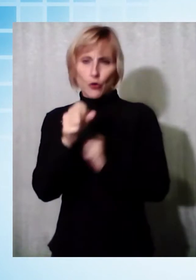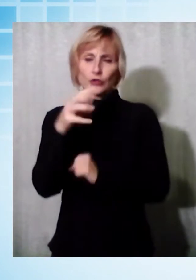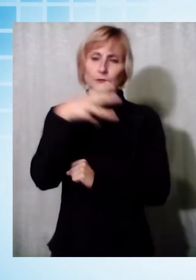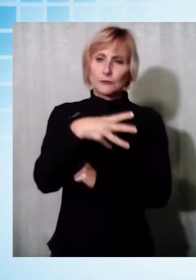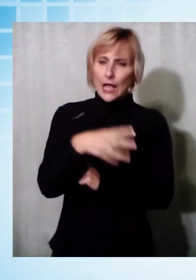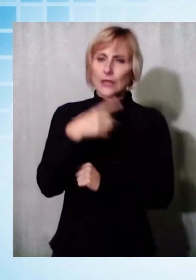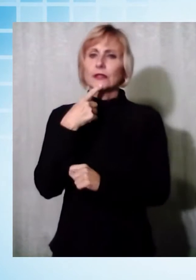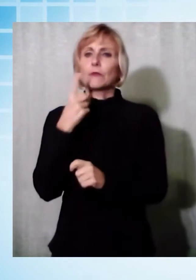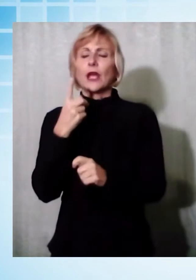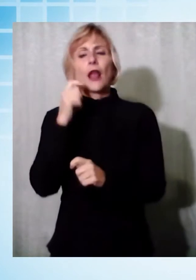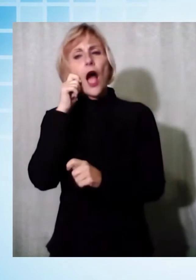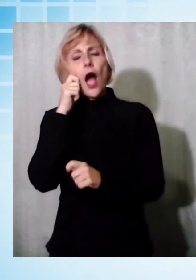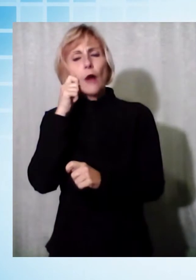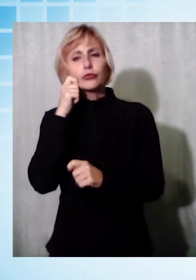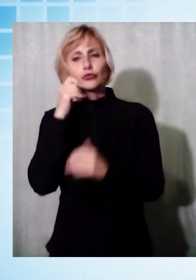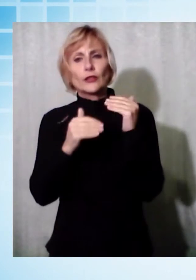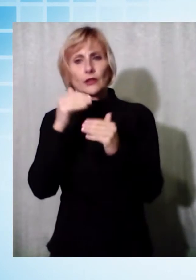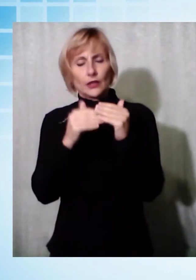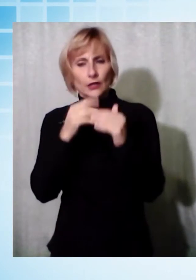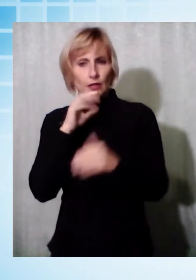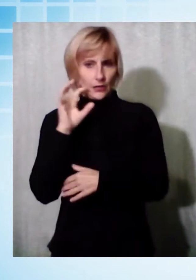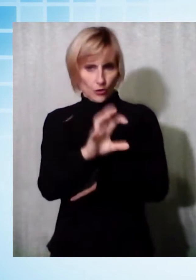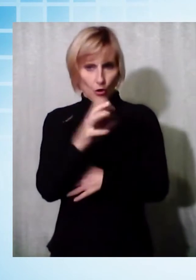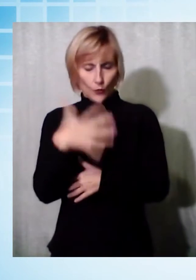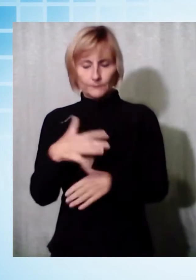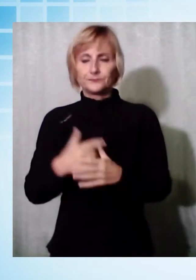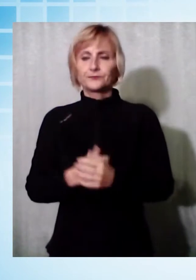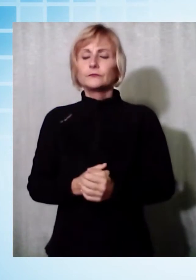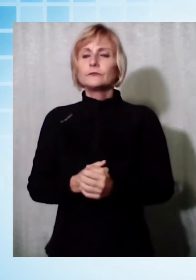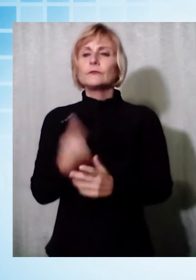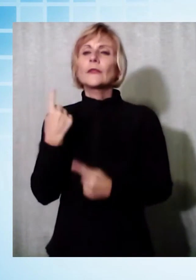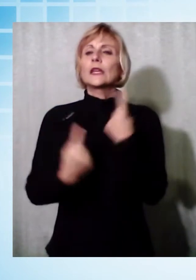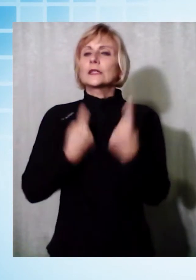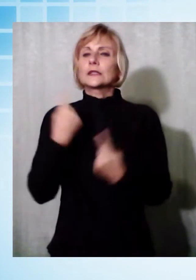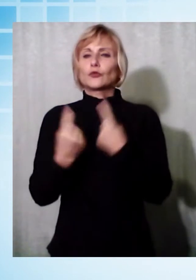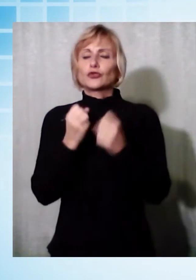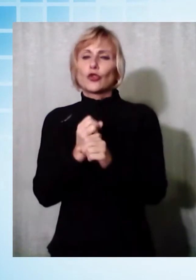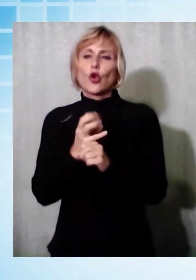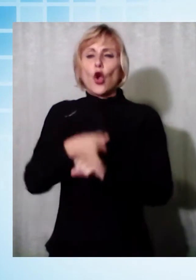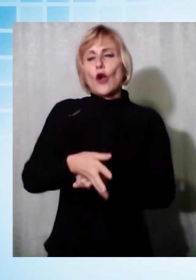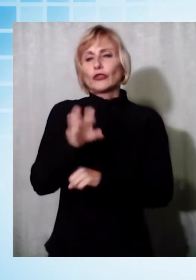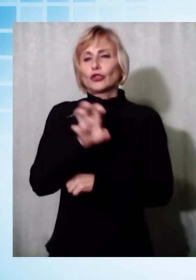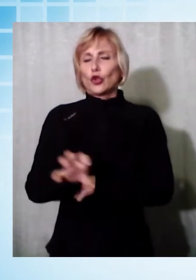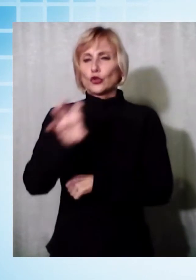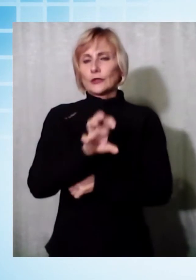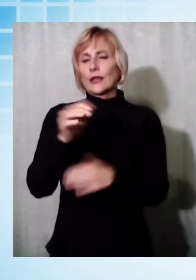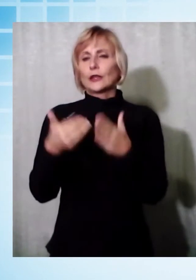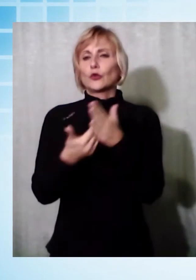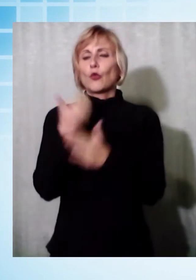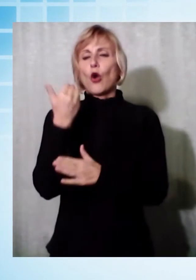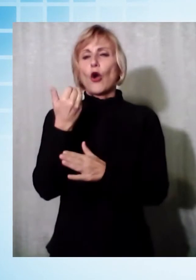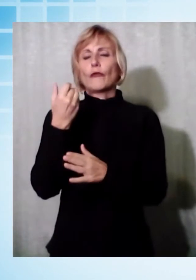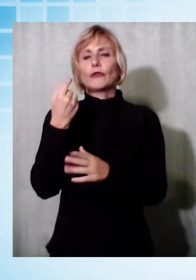edilizio. Passiamo alla situazione Covid in Toscana, nuovi casi ulteriormente in